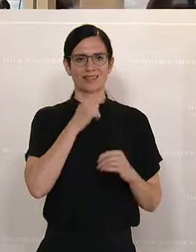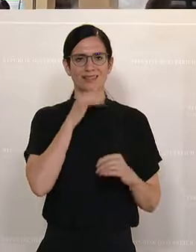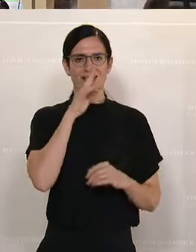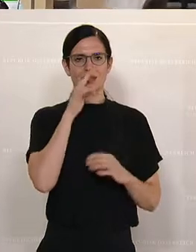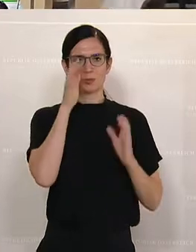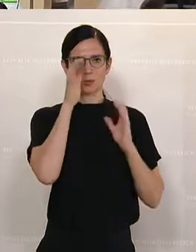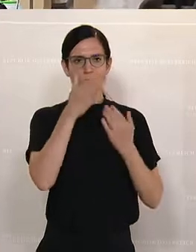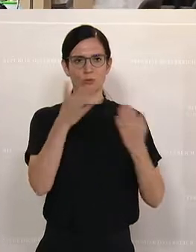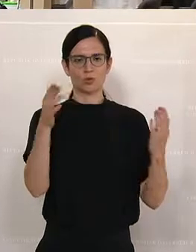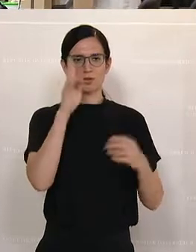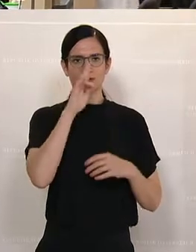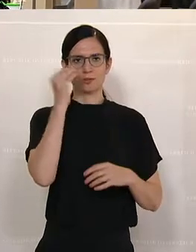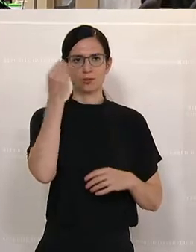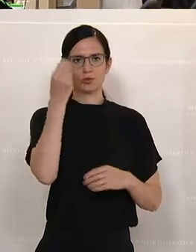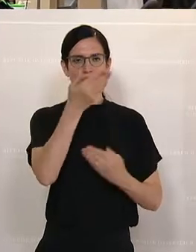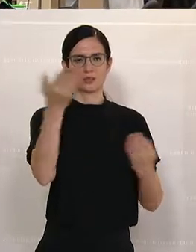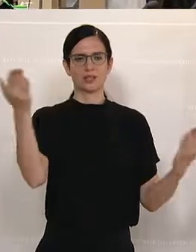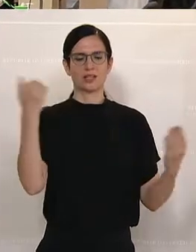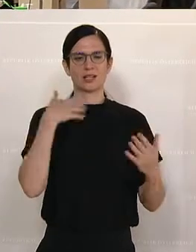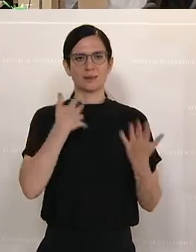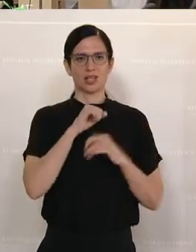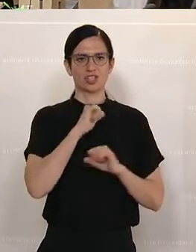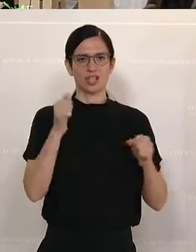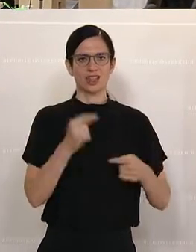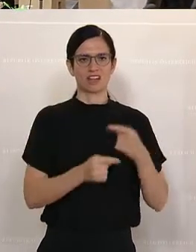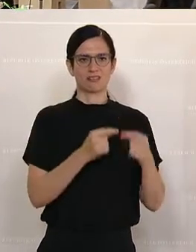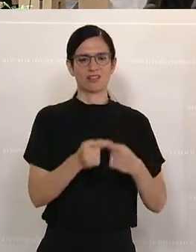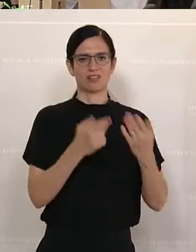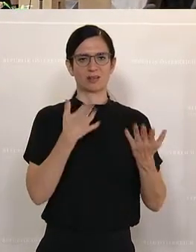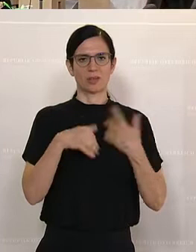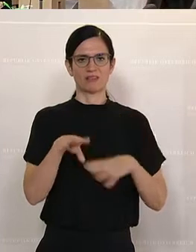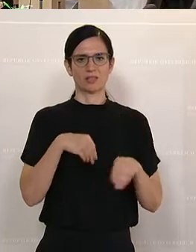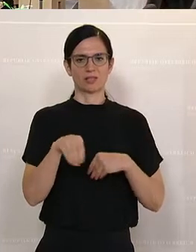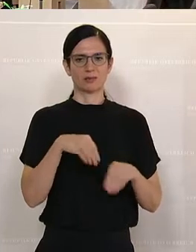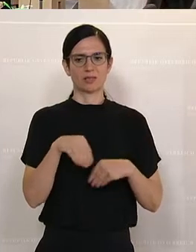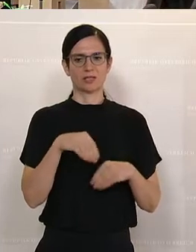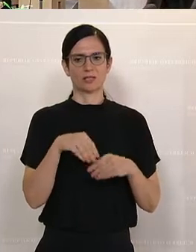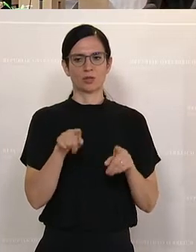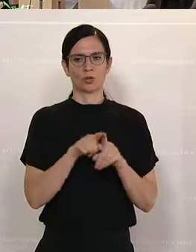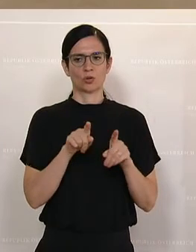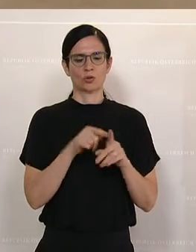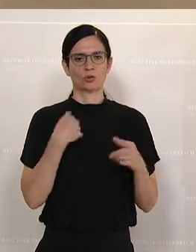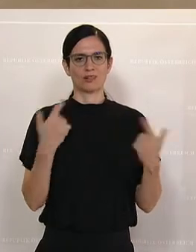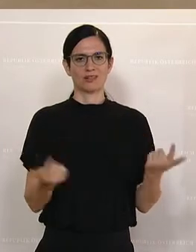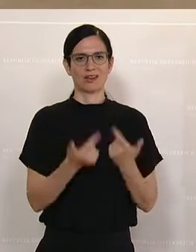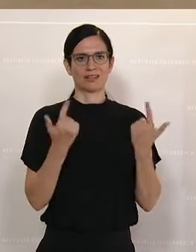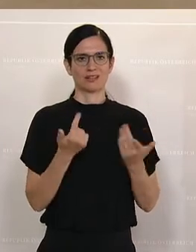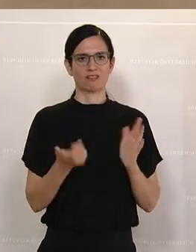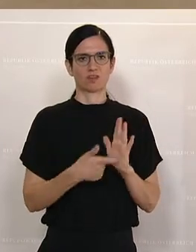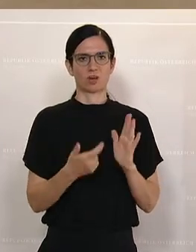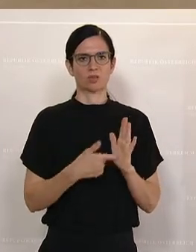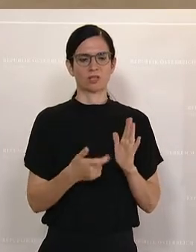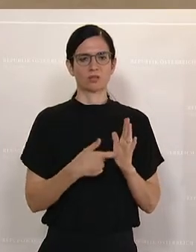Am Wort ist nun Tanja Graf von der ÖVP. Schnellere Verfahren, mehr Flexibilität und leichtere Voraussetzungen